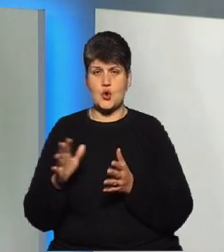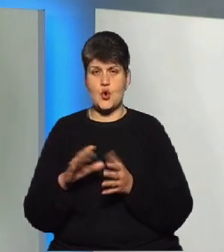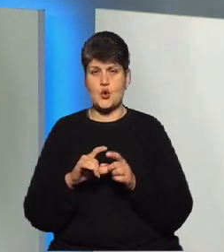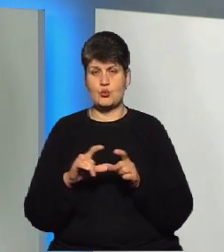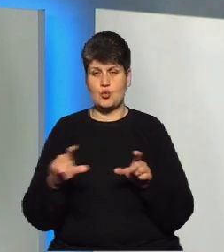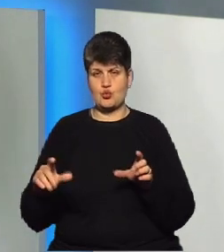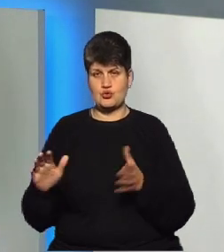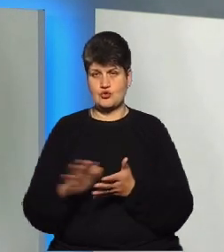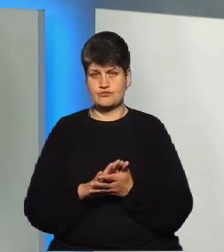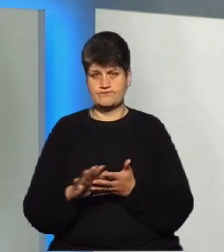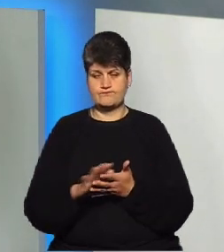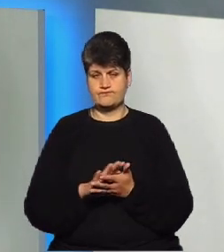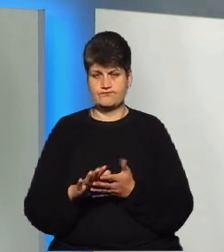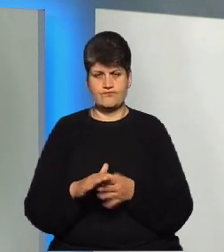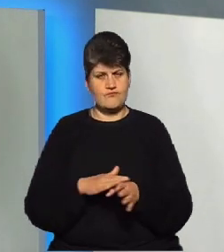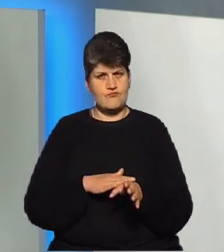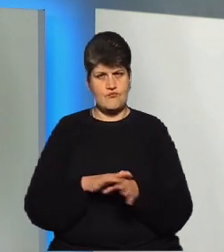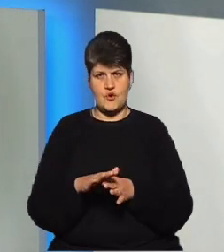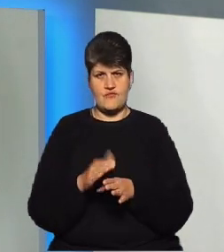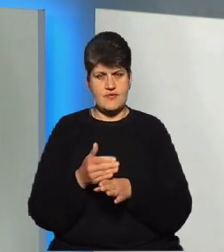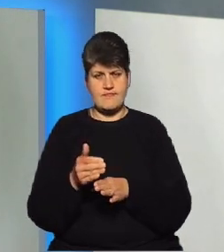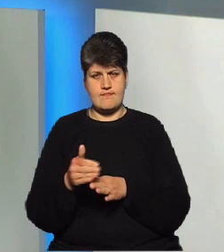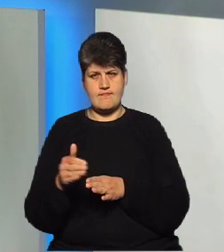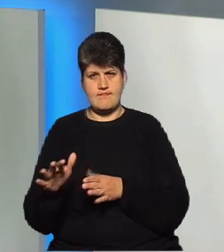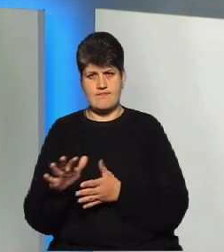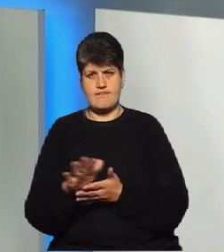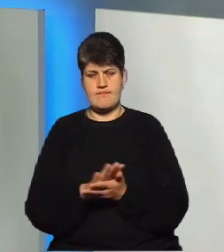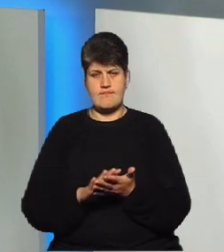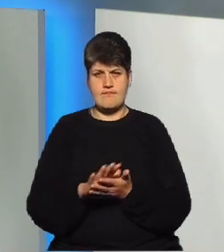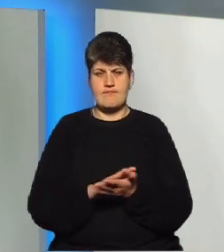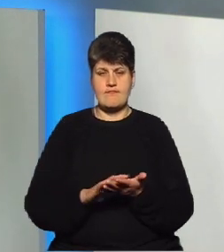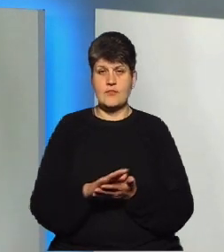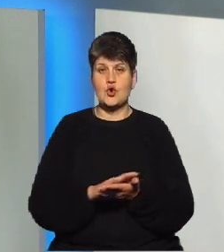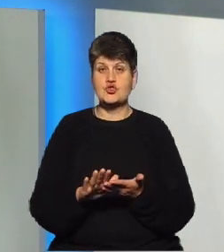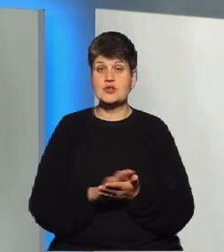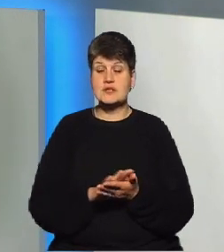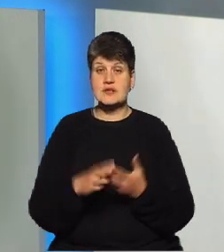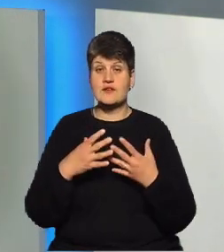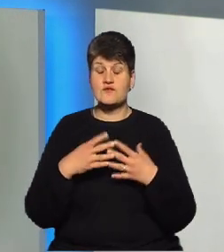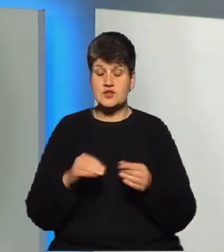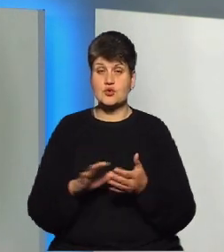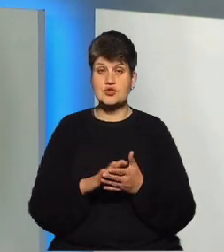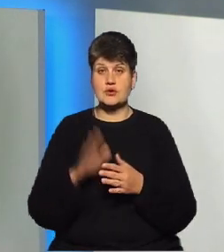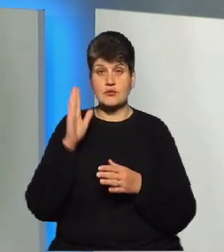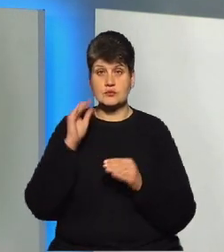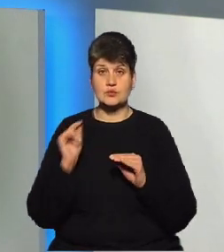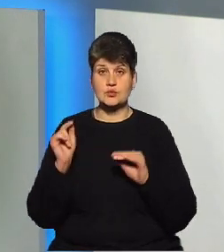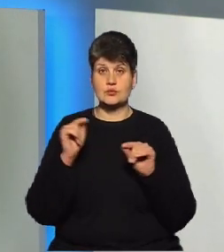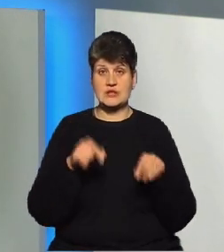там відбувається повний етап механічної і біологічної очистки, і вже очищені стоки тоді потрапляють в річку.